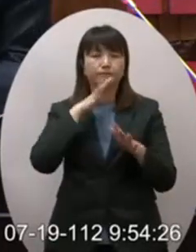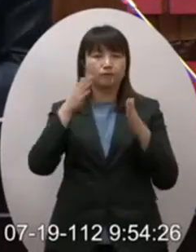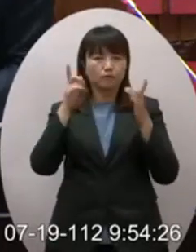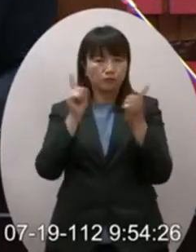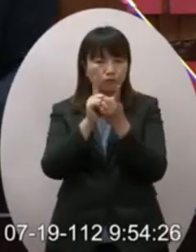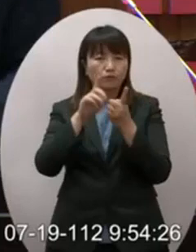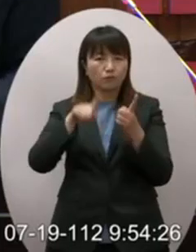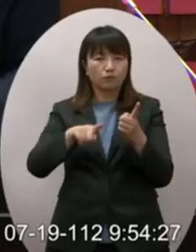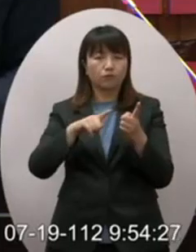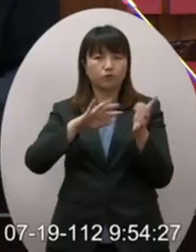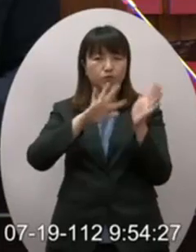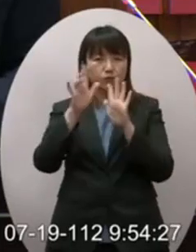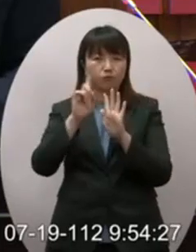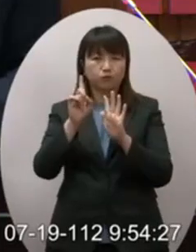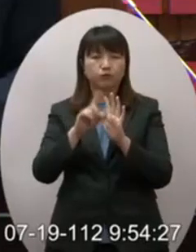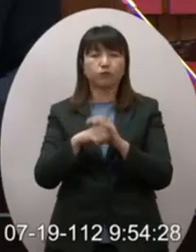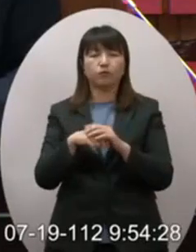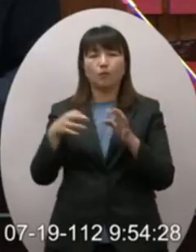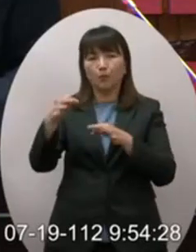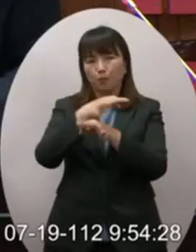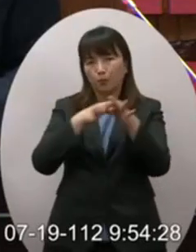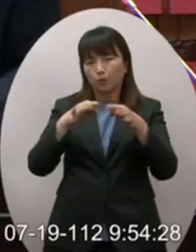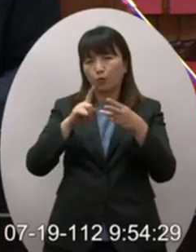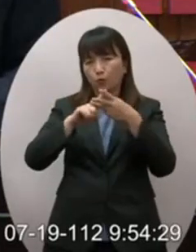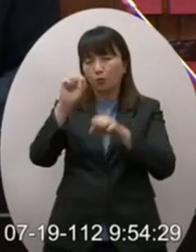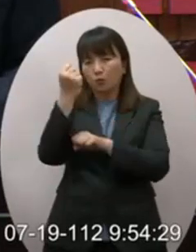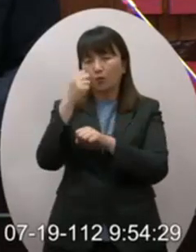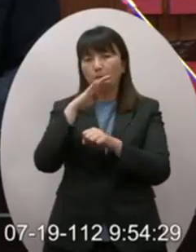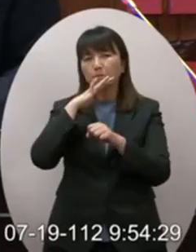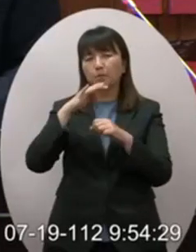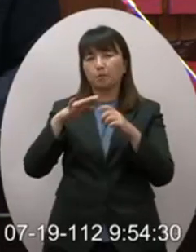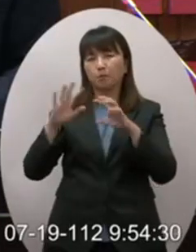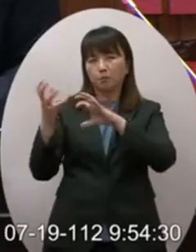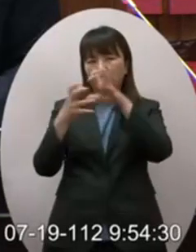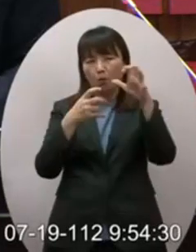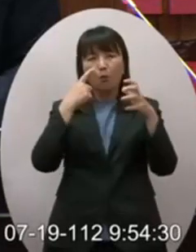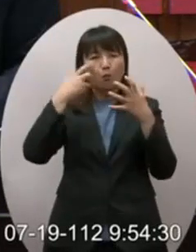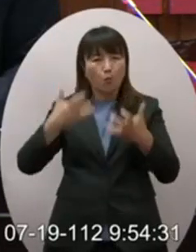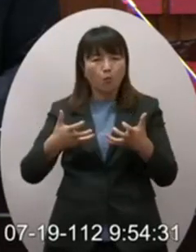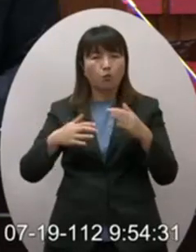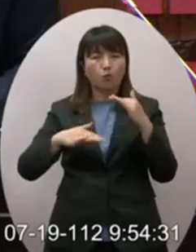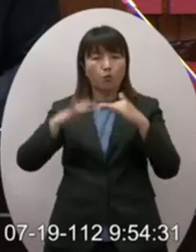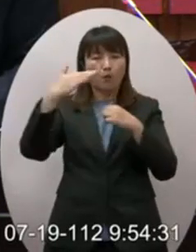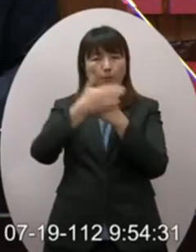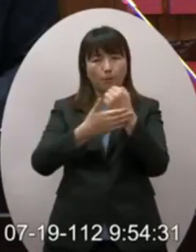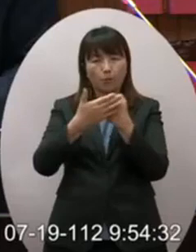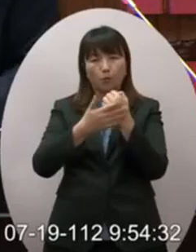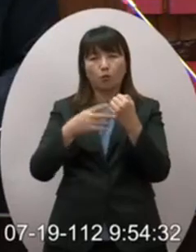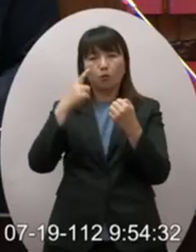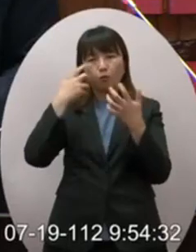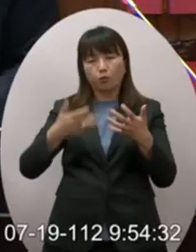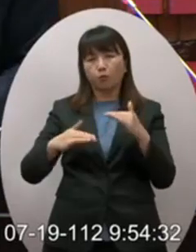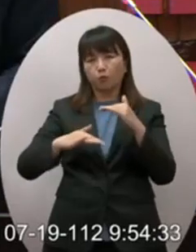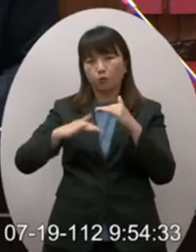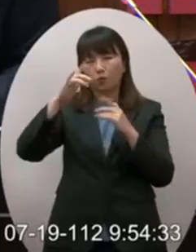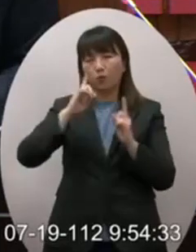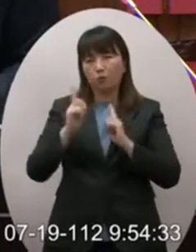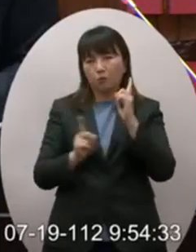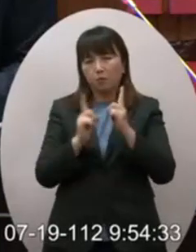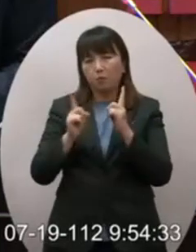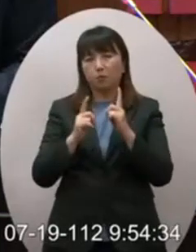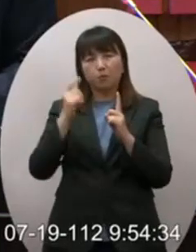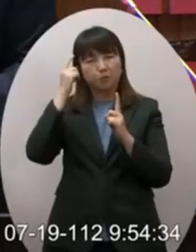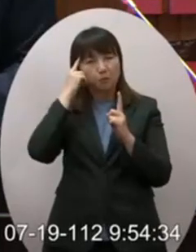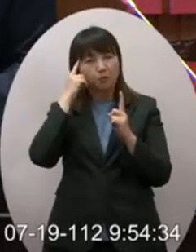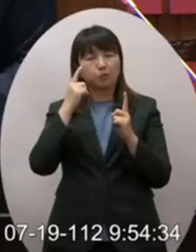面對的是一個貿易主義可能高漲的事件保護主義啦自由主義可能